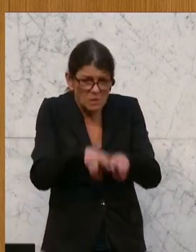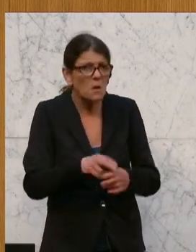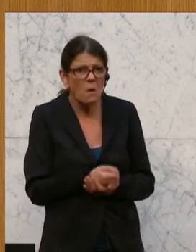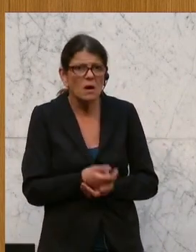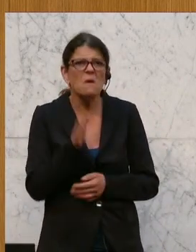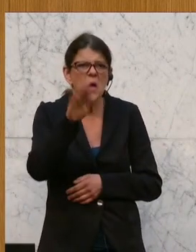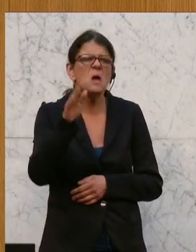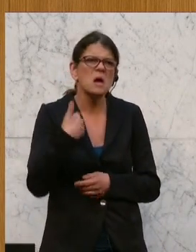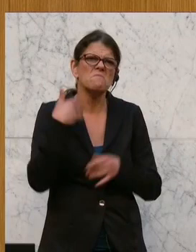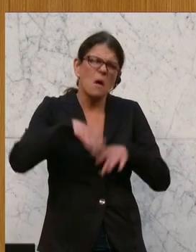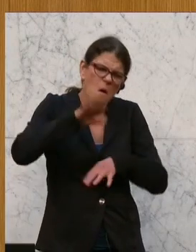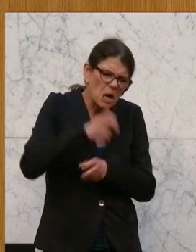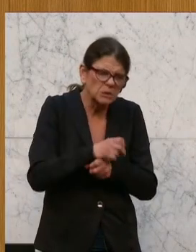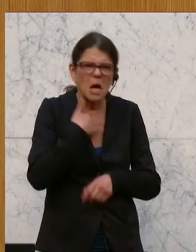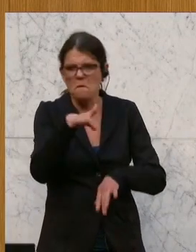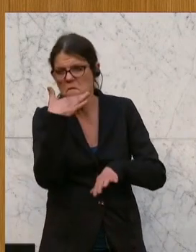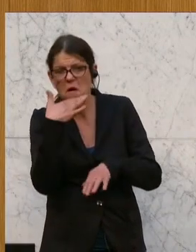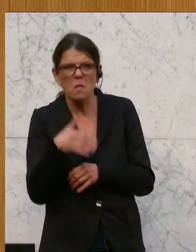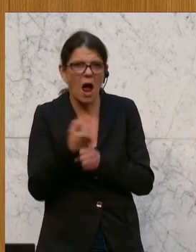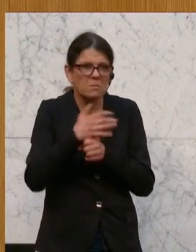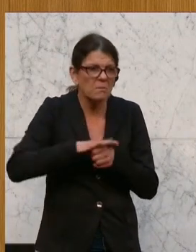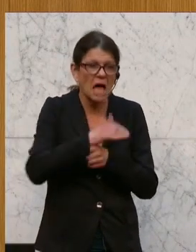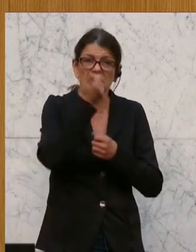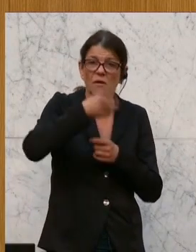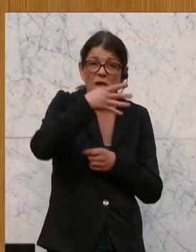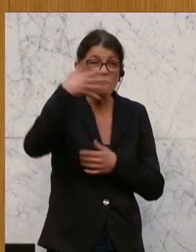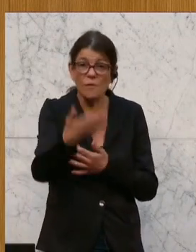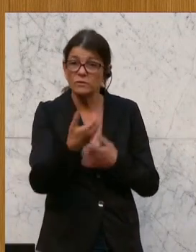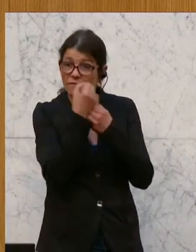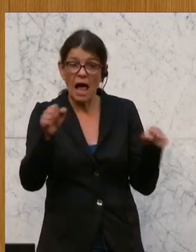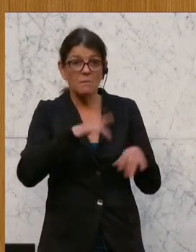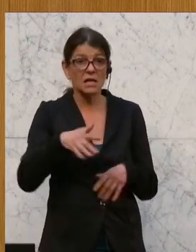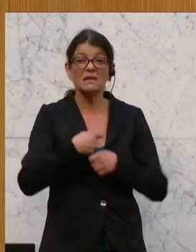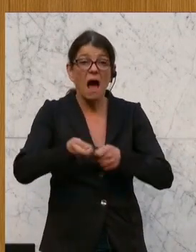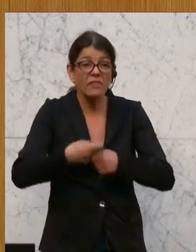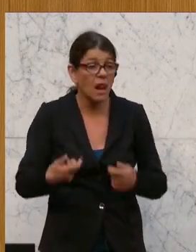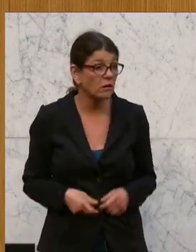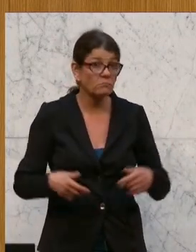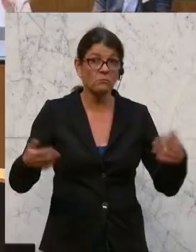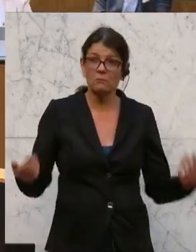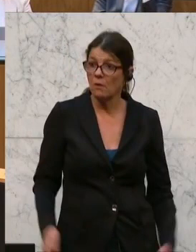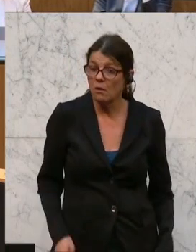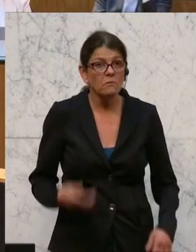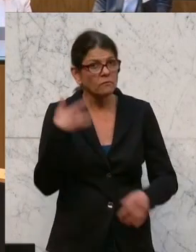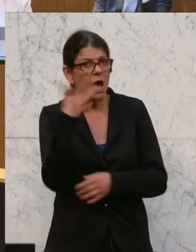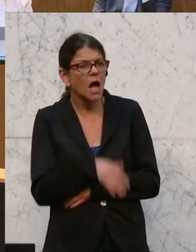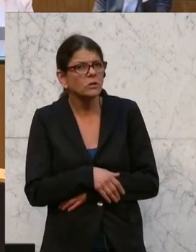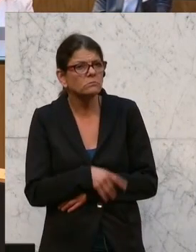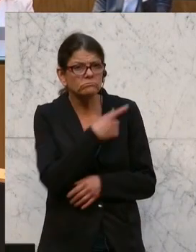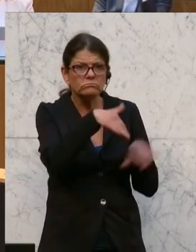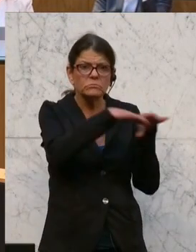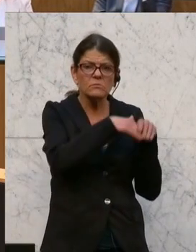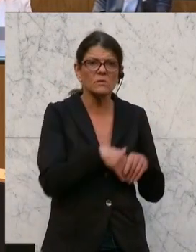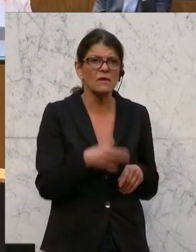wird, wir haben in Oberösterreich 1450 freie Plätze im Handel. Ja, dann weiß die nicht, wenn jetzt eine Beschäftigte